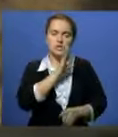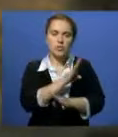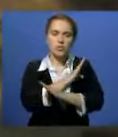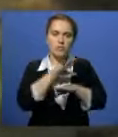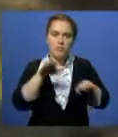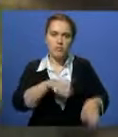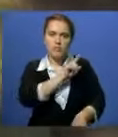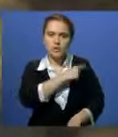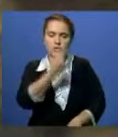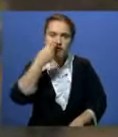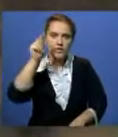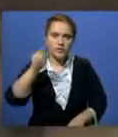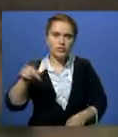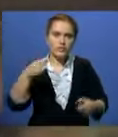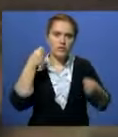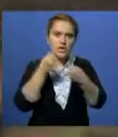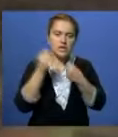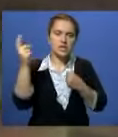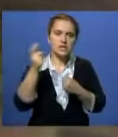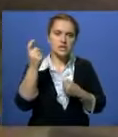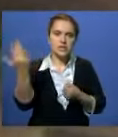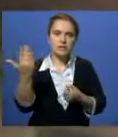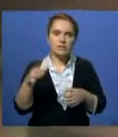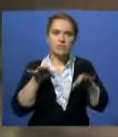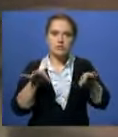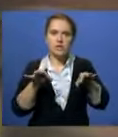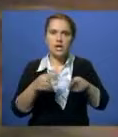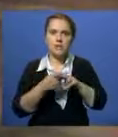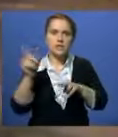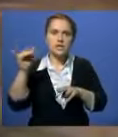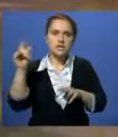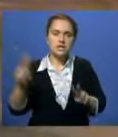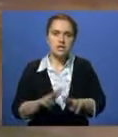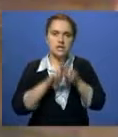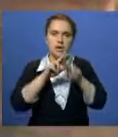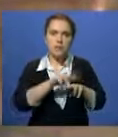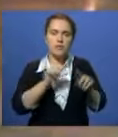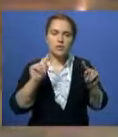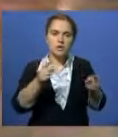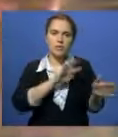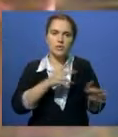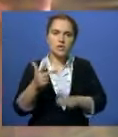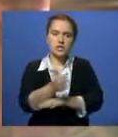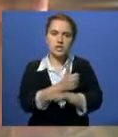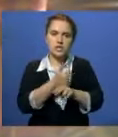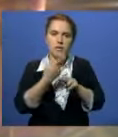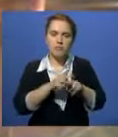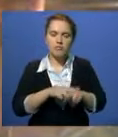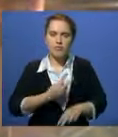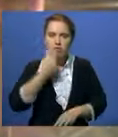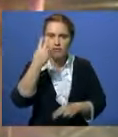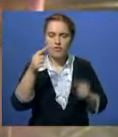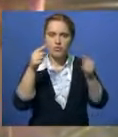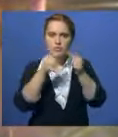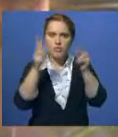умерла в больнице. Виновника аварии и хозяина иномарки Останчанина полицейские задержали спустя три часа. Медосвидетельство не показало,